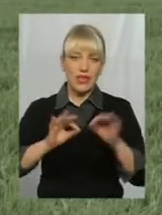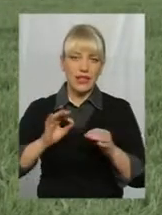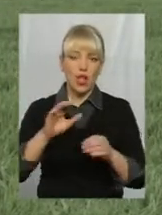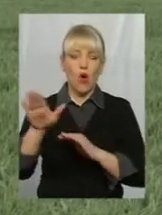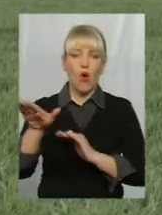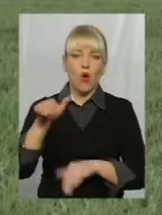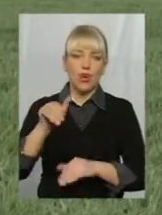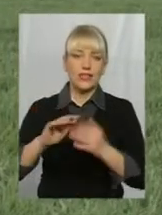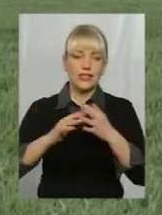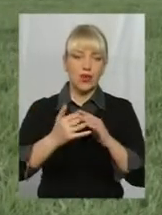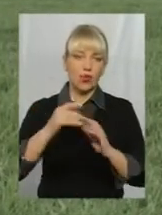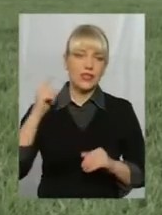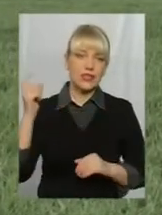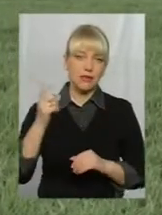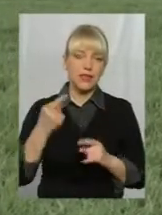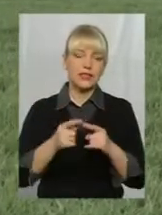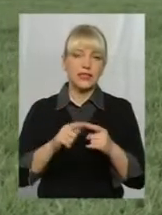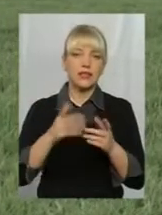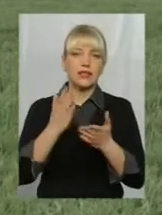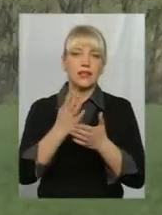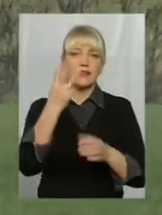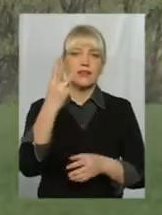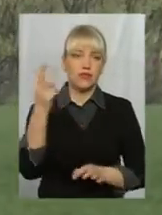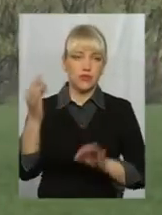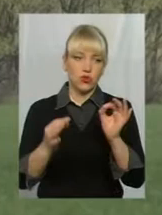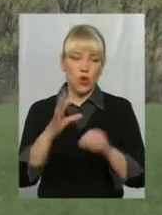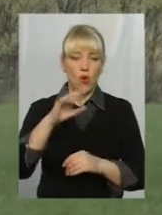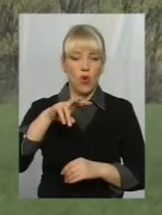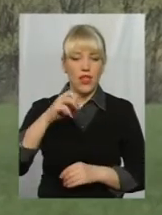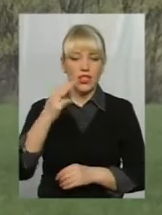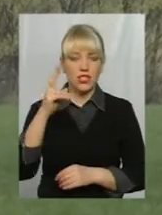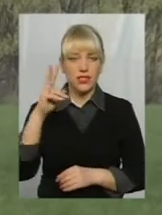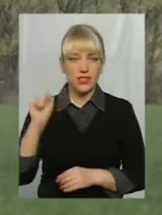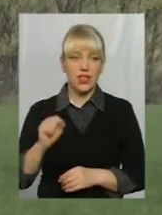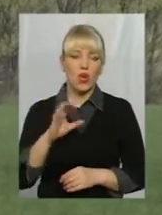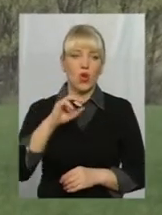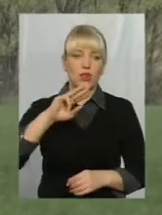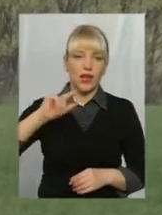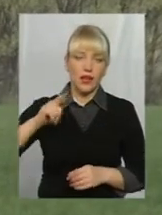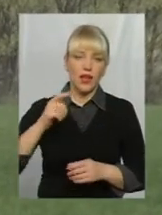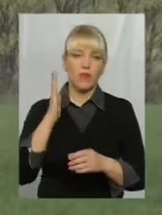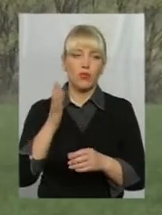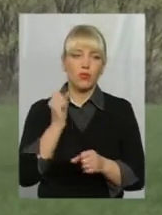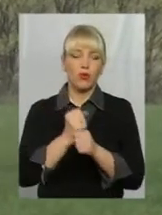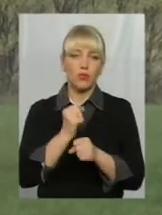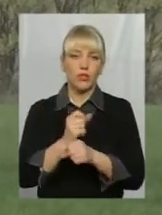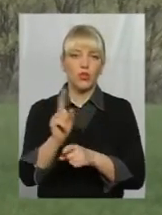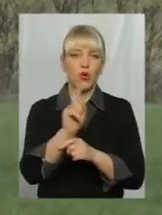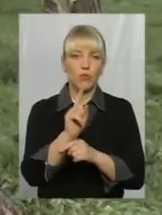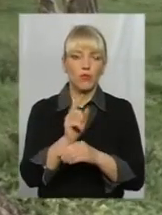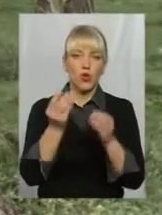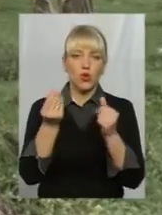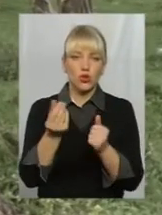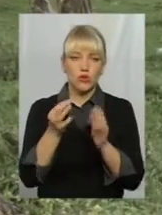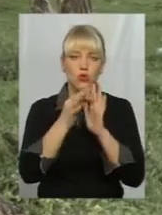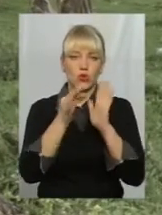Нині він становить 3%. Перед тим волошинські ОТГ беруться робити нормативно-грошову оцінку земель. А ця територія